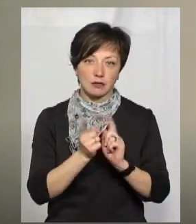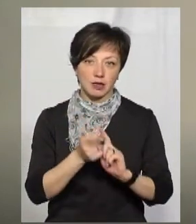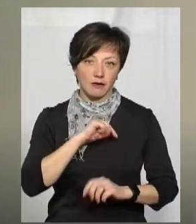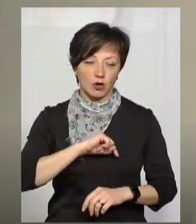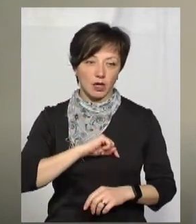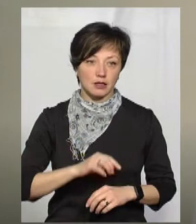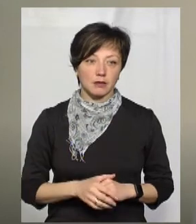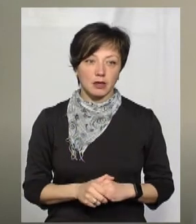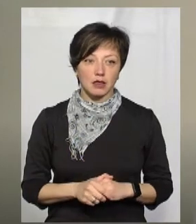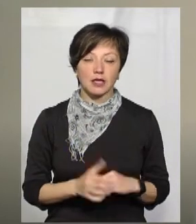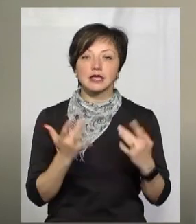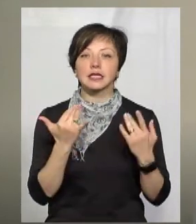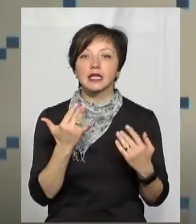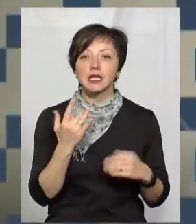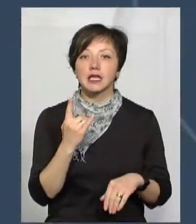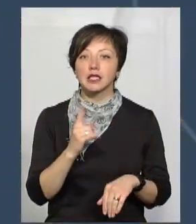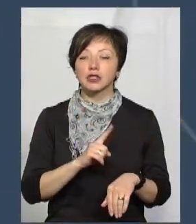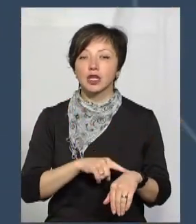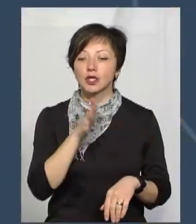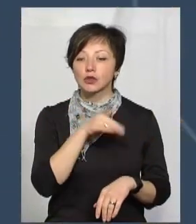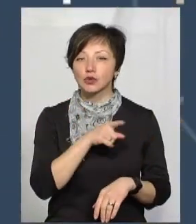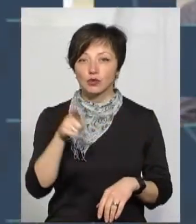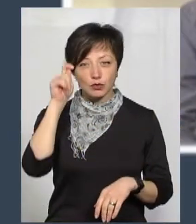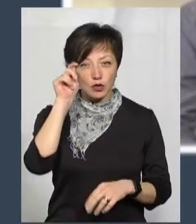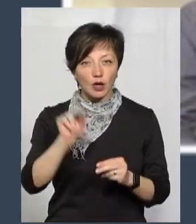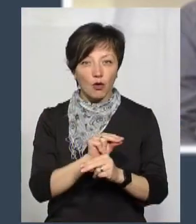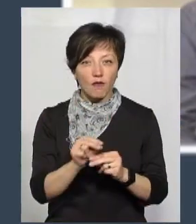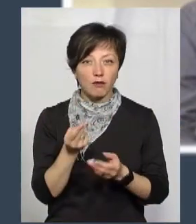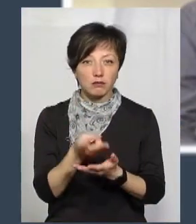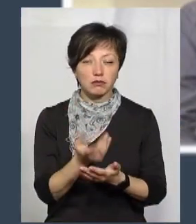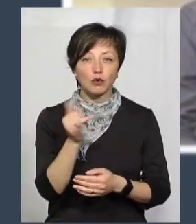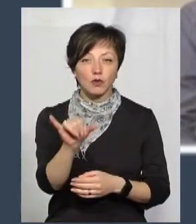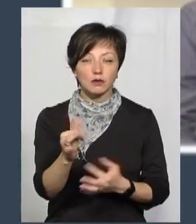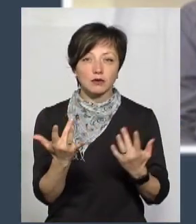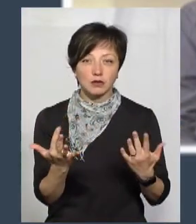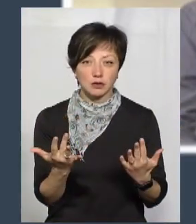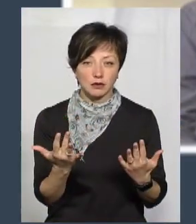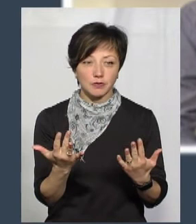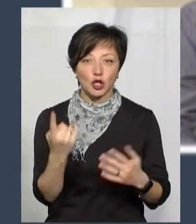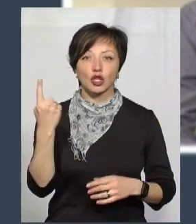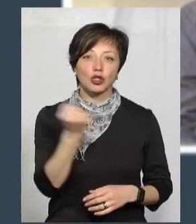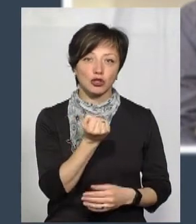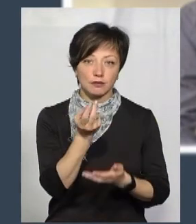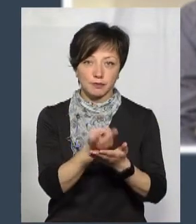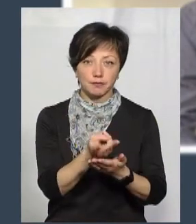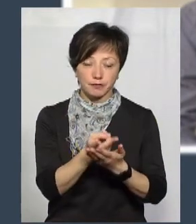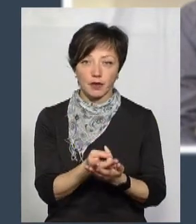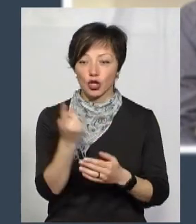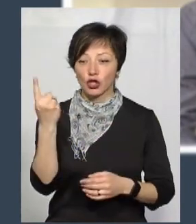в організмі. А скільки часу лікувався в лікарні цей чоловік? Ну, він тиждень.